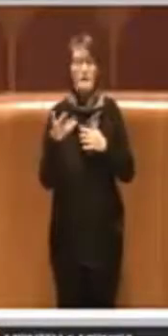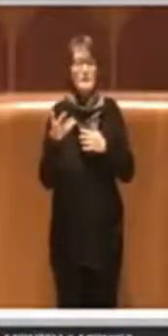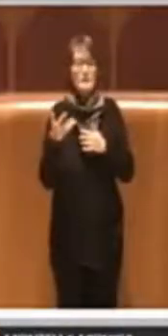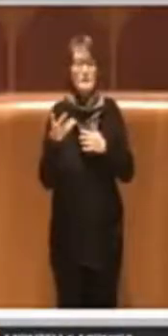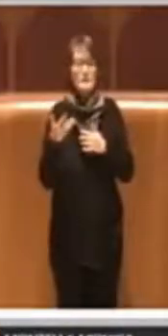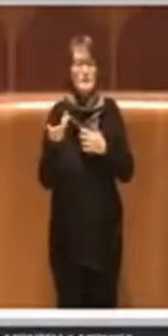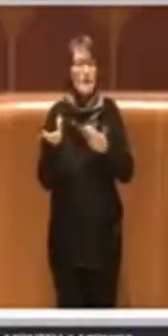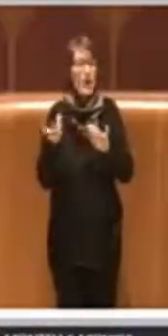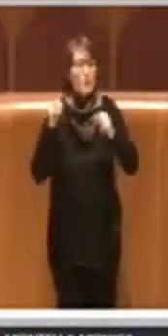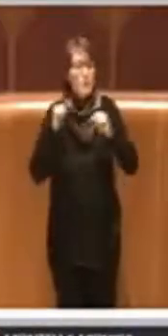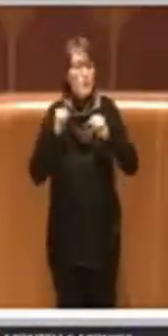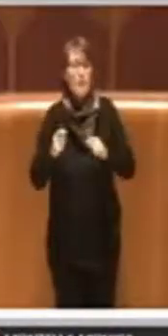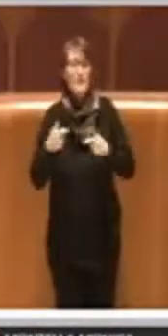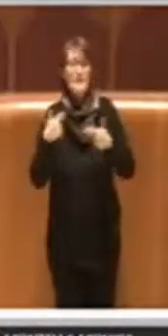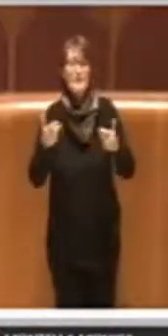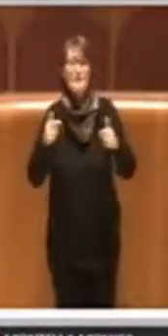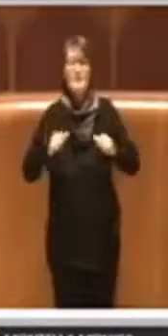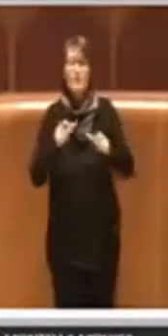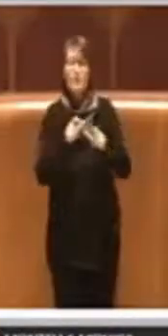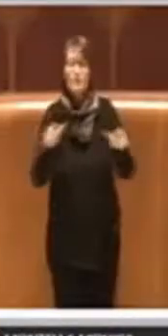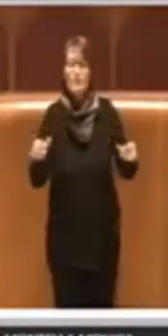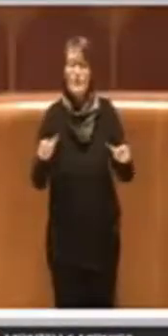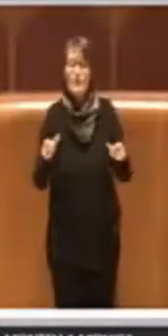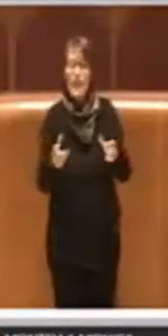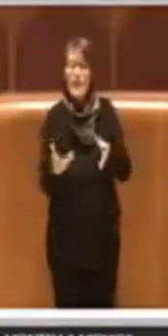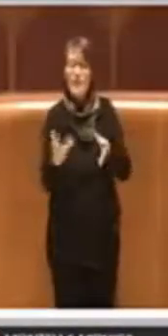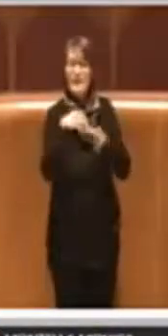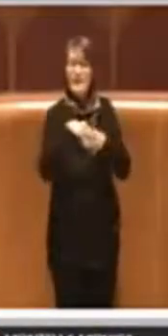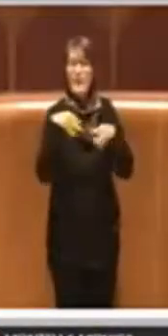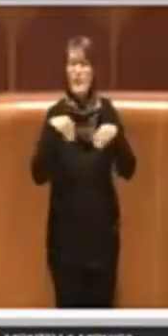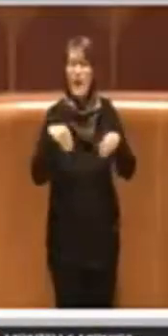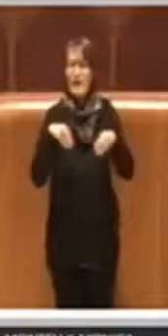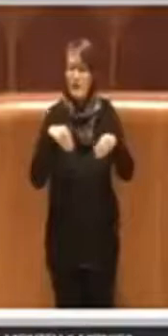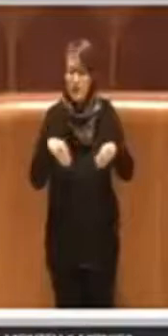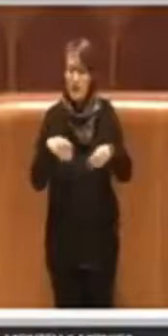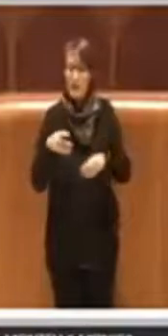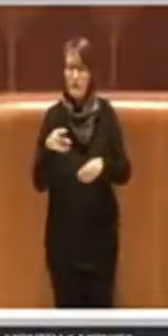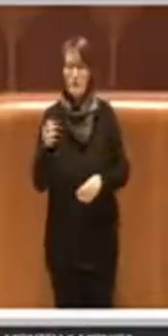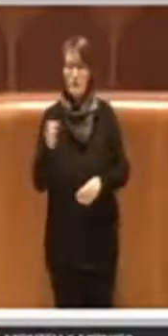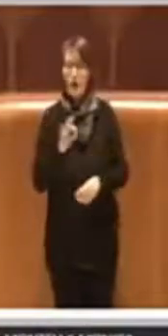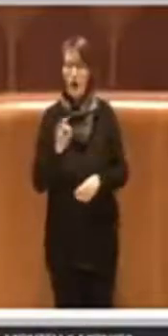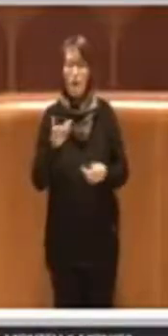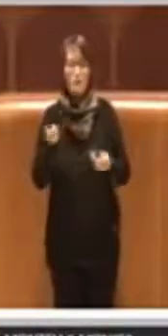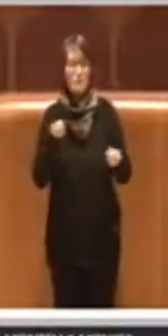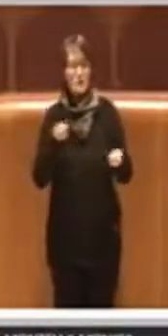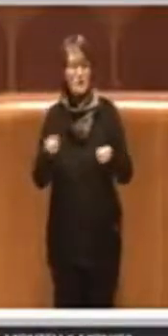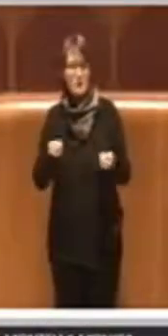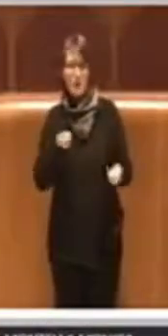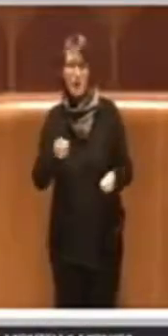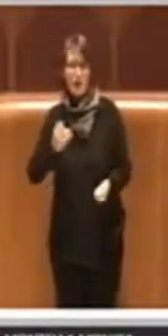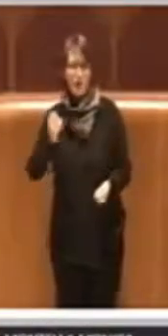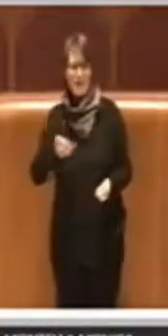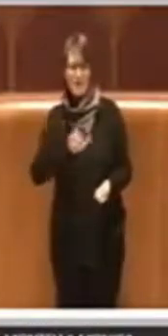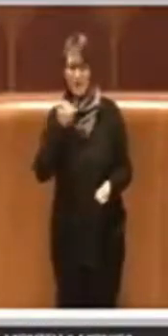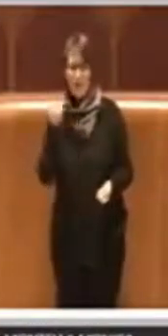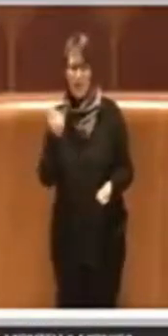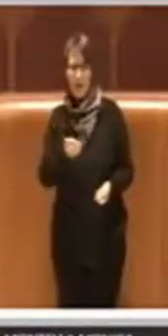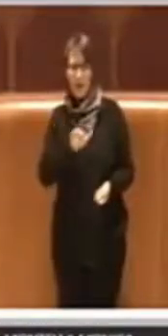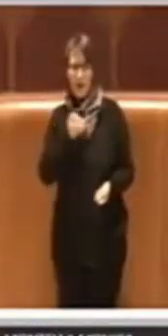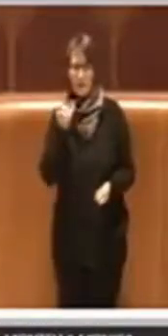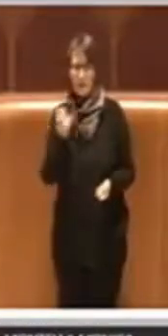i cittadini di poter partecipare, una facilità e una gestione tale che è